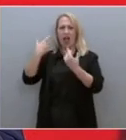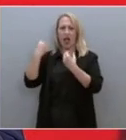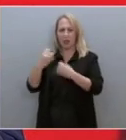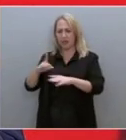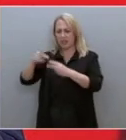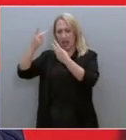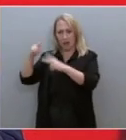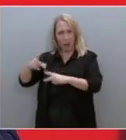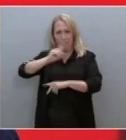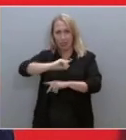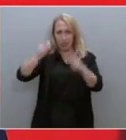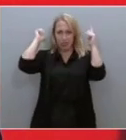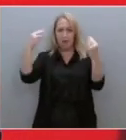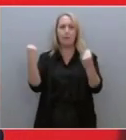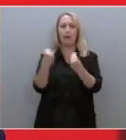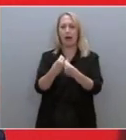πολιτείες.